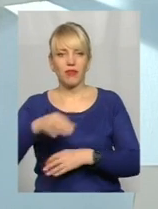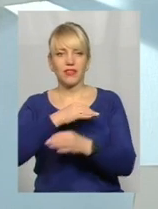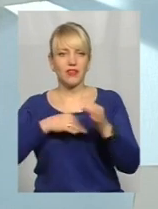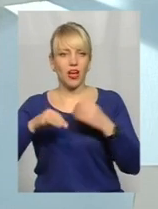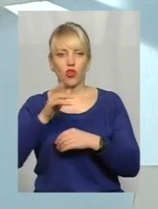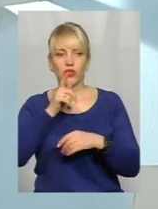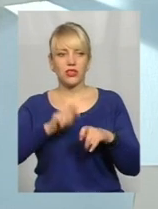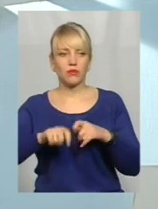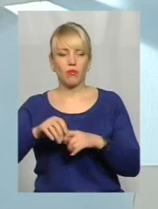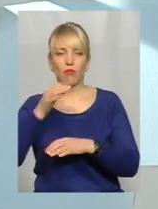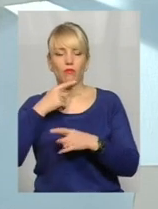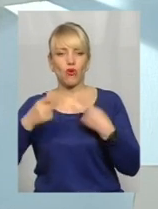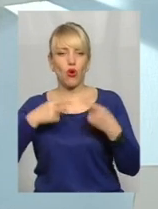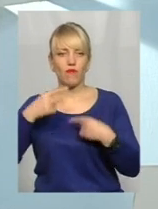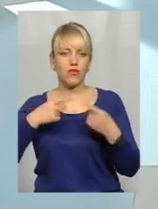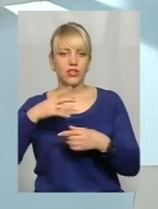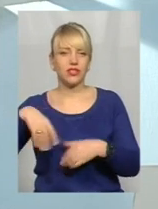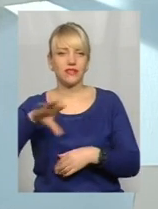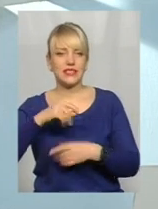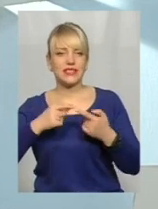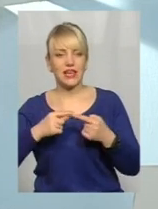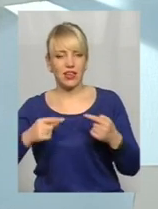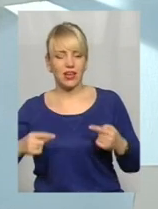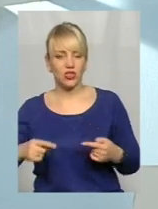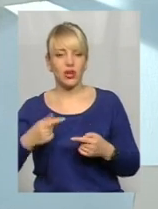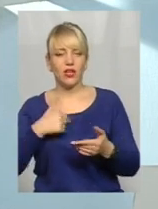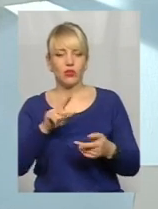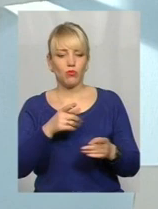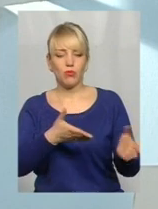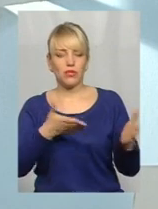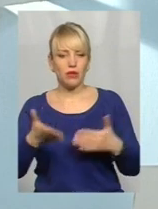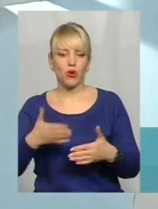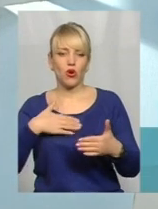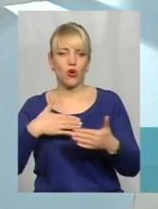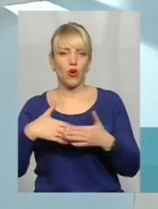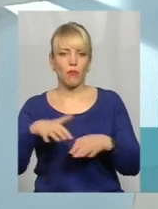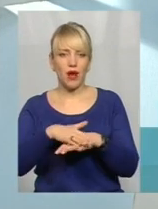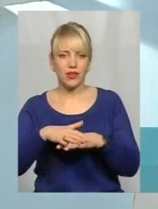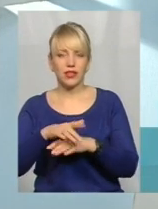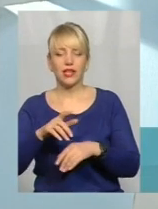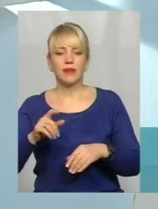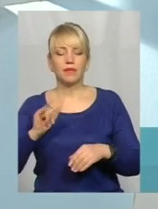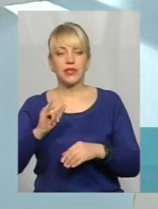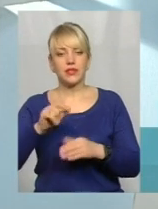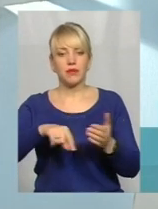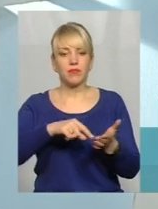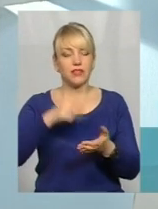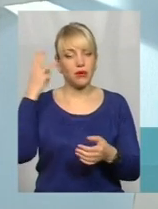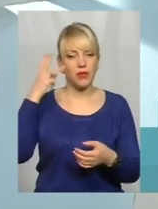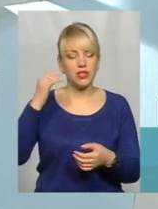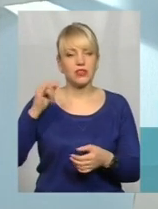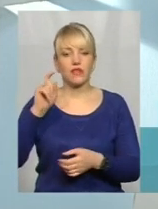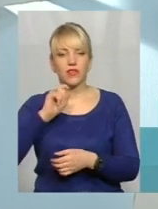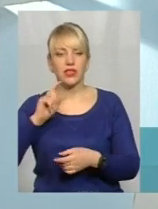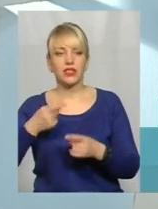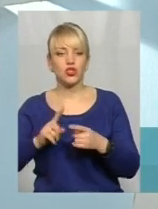проговорити всі речі тому. І ми також запрошуємо громади Смельницької, Вінницької області, щоб вони долучалися і реєструвалися,